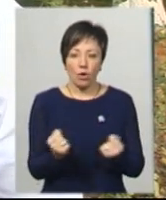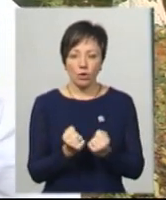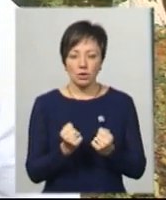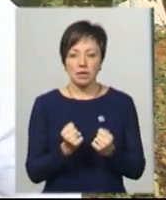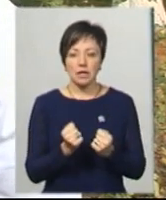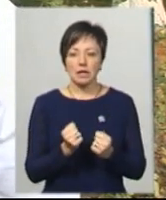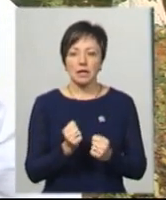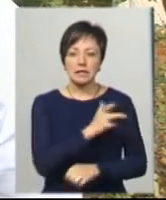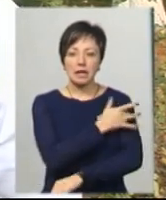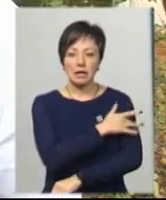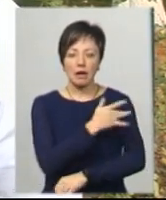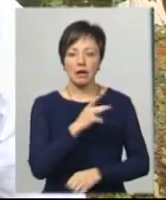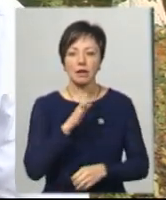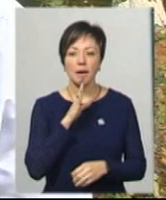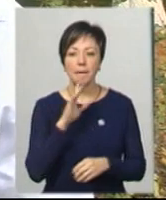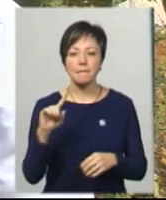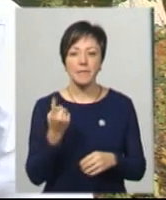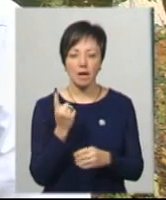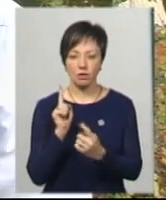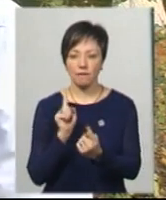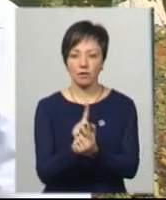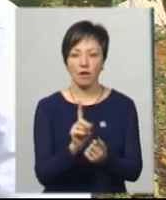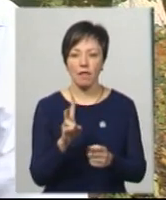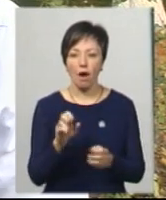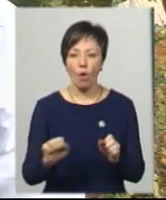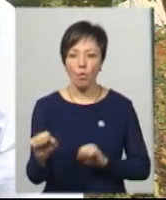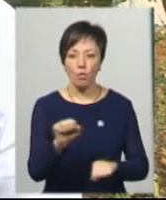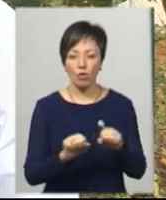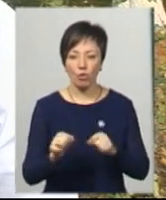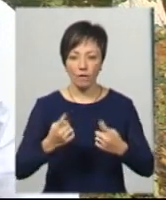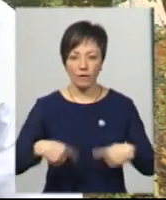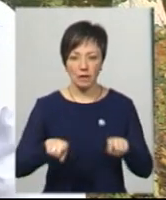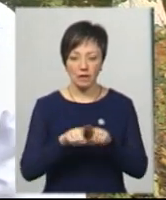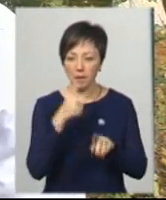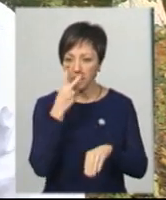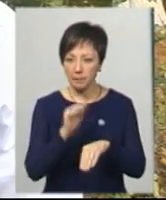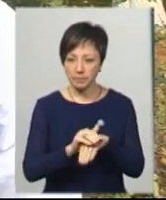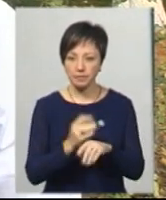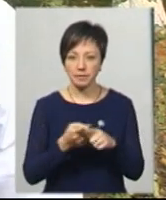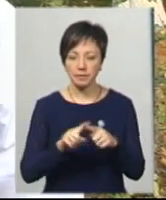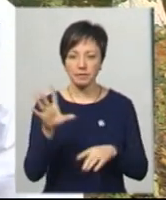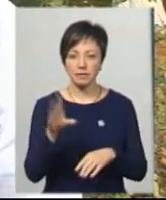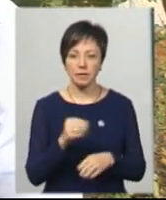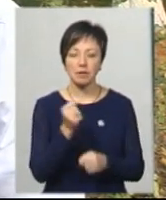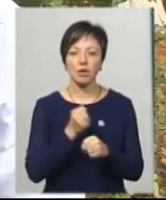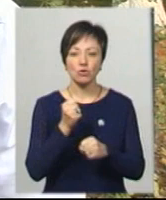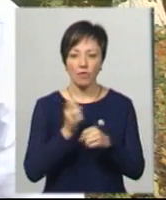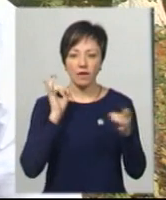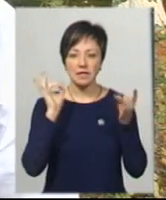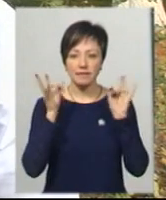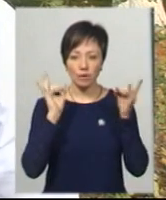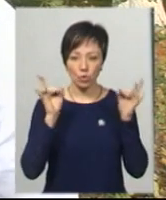Санітарочка перша, яка вийшла на уборку відділення, замітила це все, спрацював